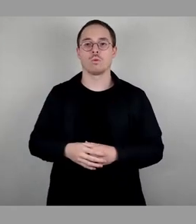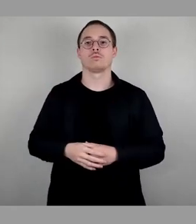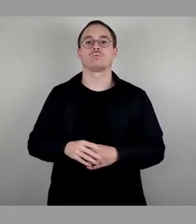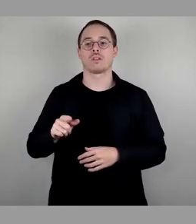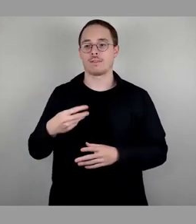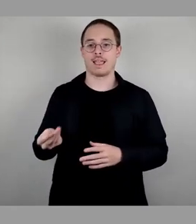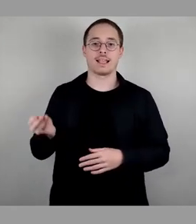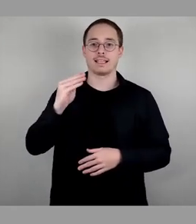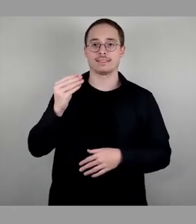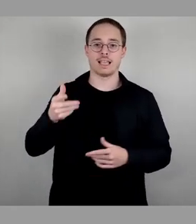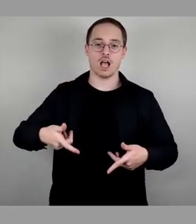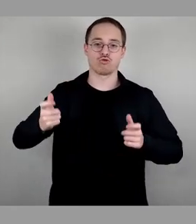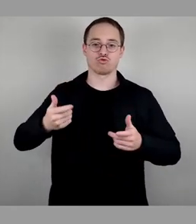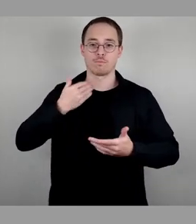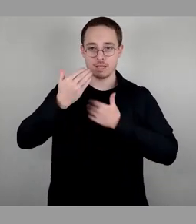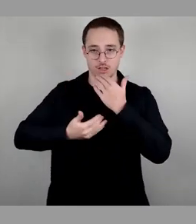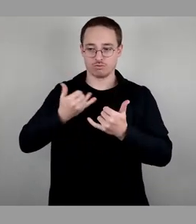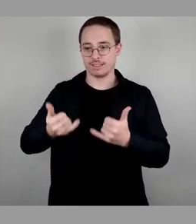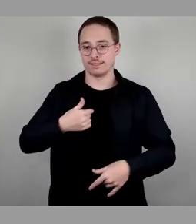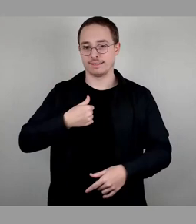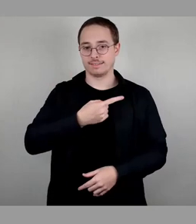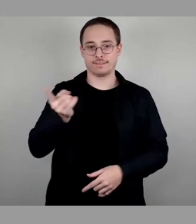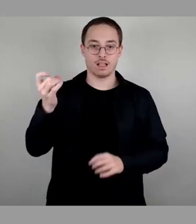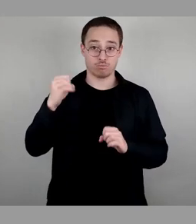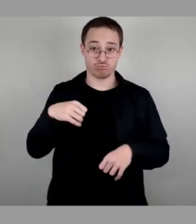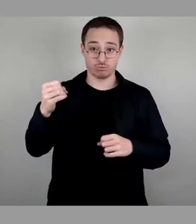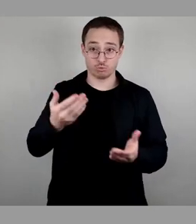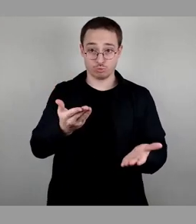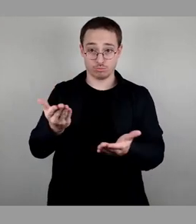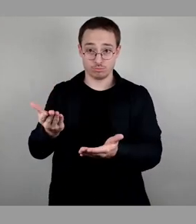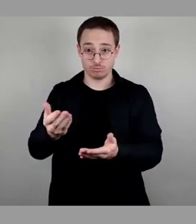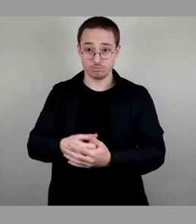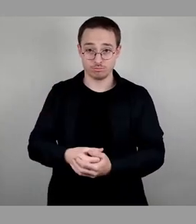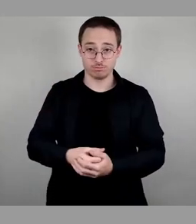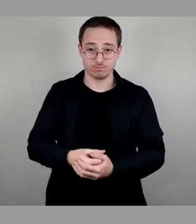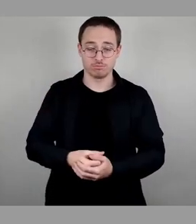stelle ich jetzt zur Abstimmung. Wer hier zustimmen kann, den bitte ich auch um das Stimmzeichen.